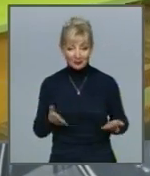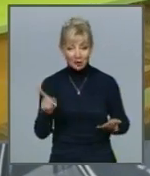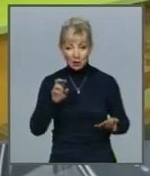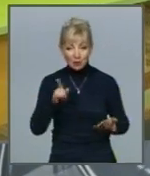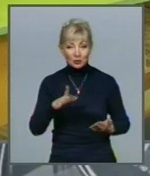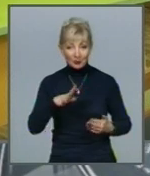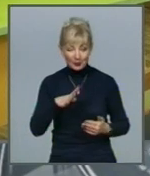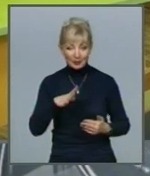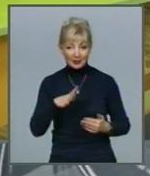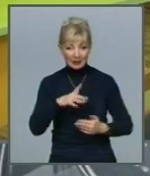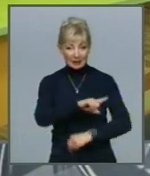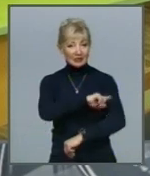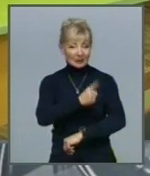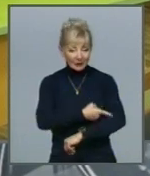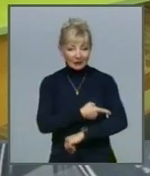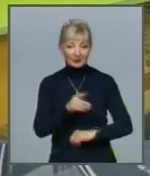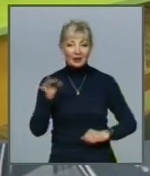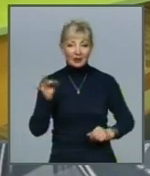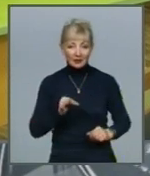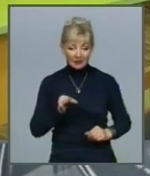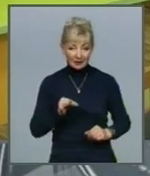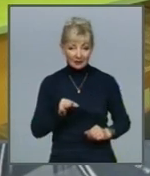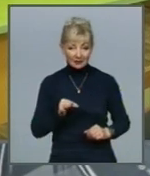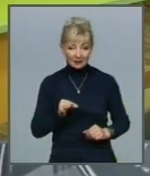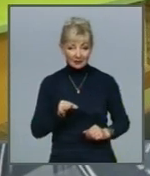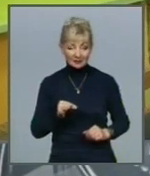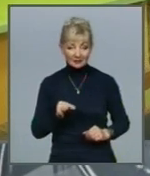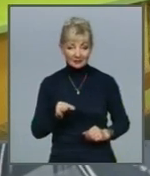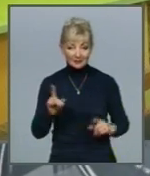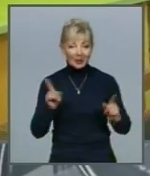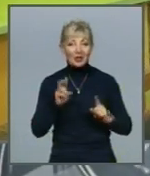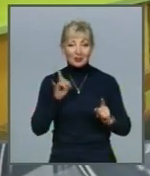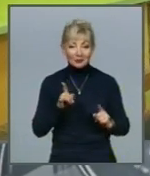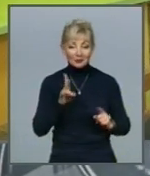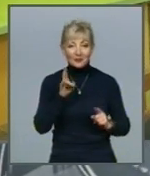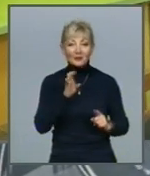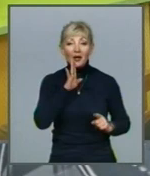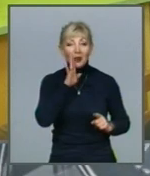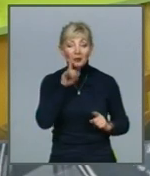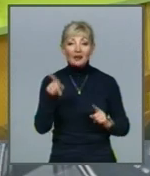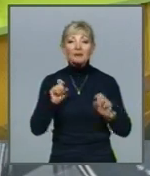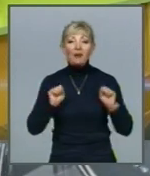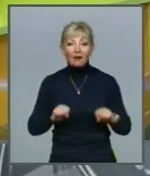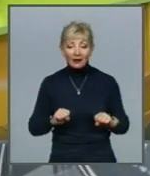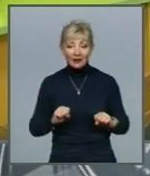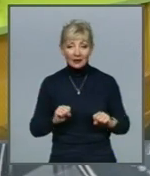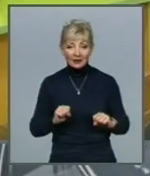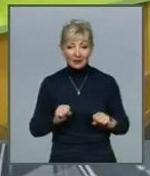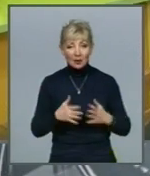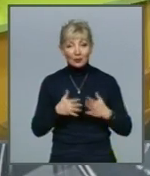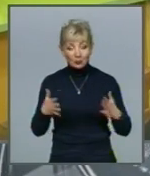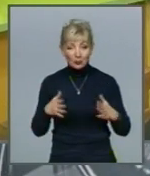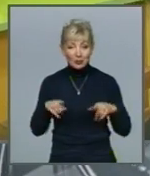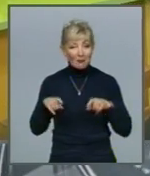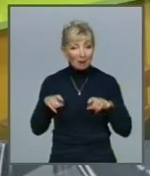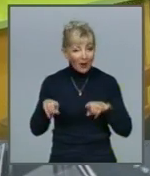були сильні і щоб вони могли більше бігати